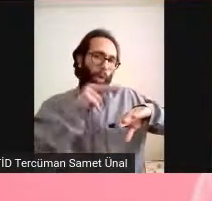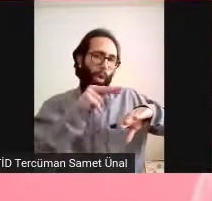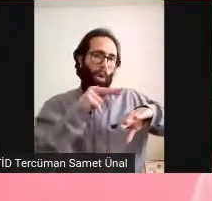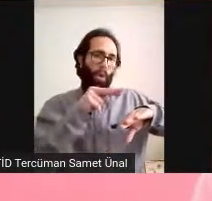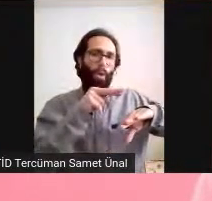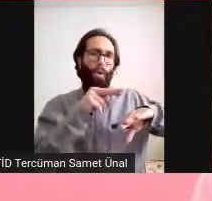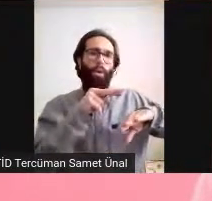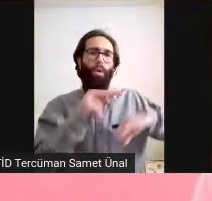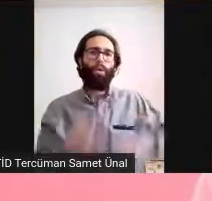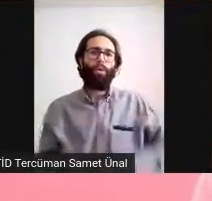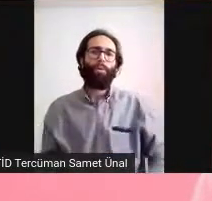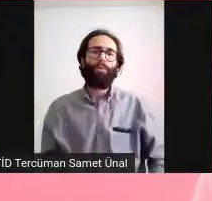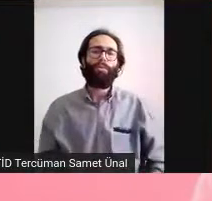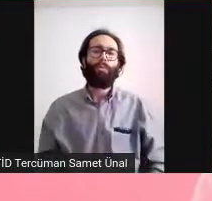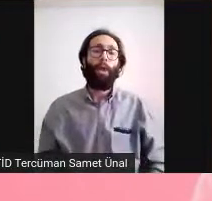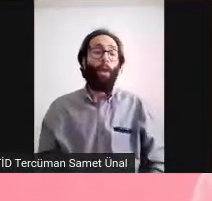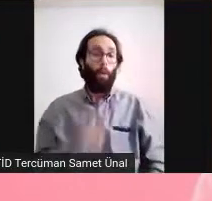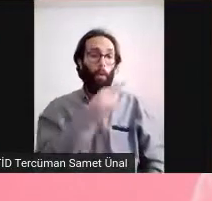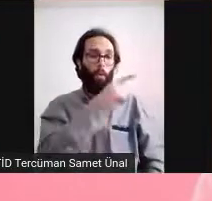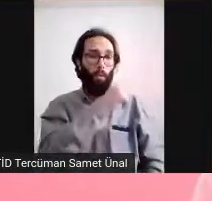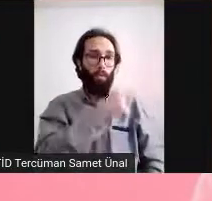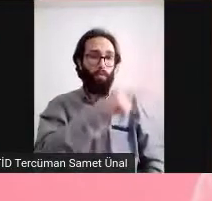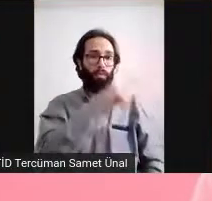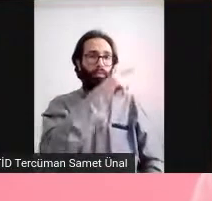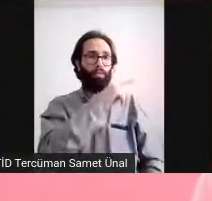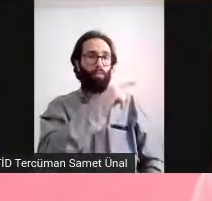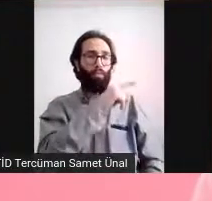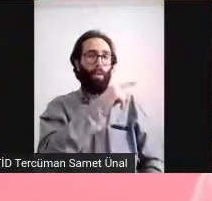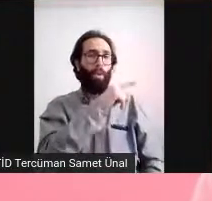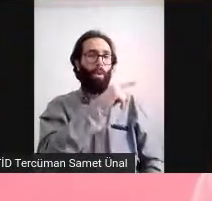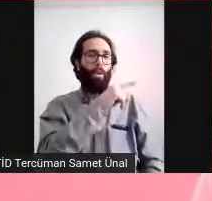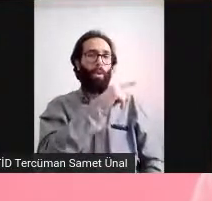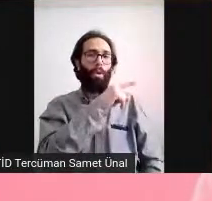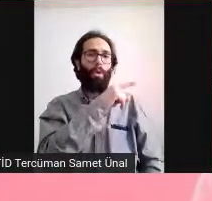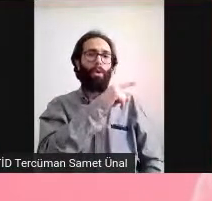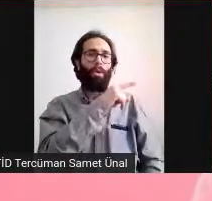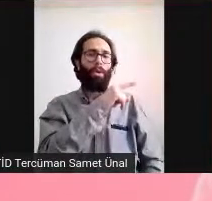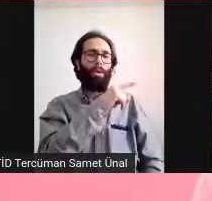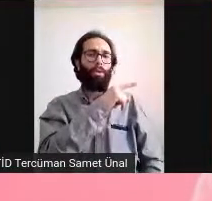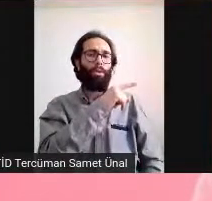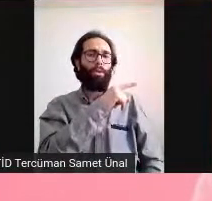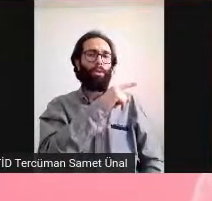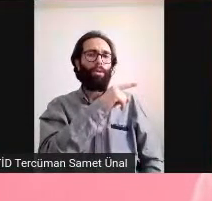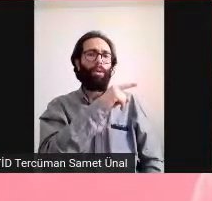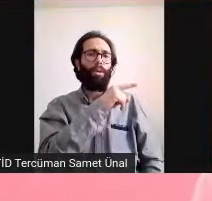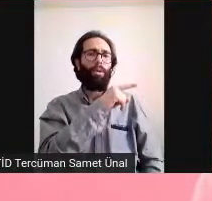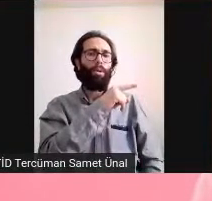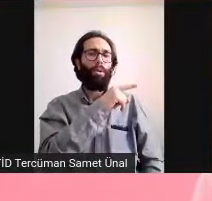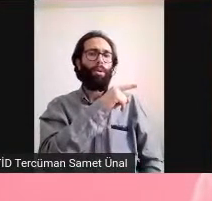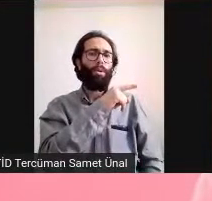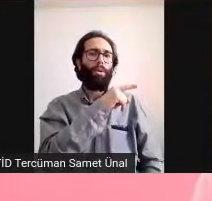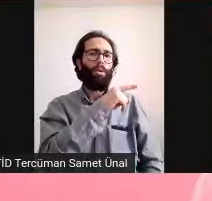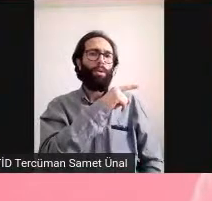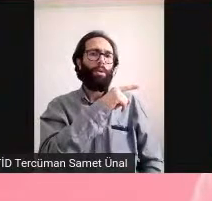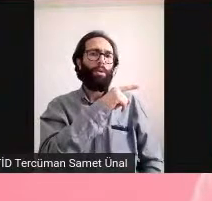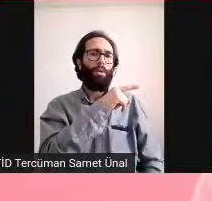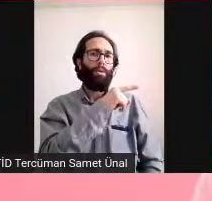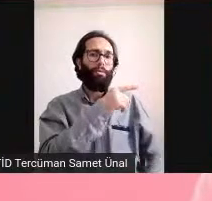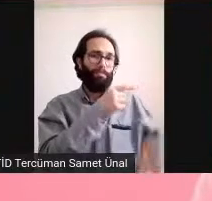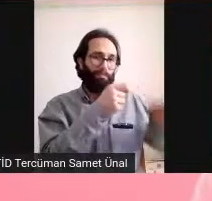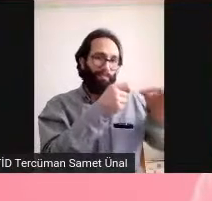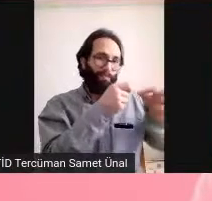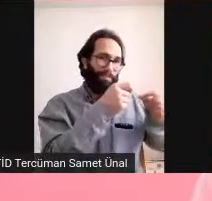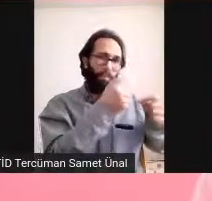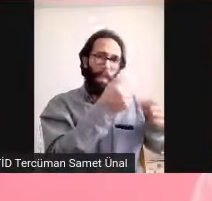yani bu işte mesela bununla olfaktör balbı yapabilirsin yani organoid teknolojisiyle gibi.